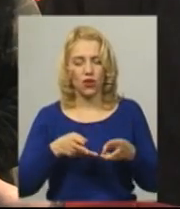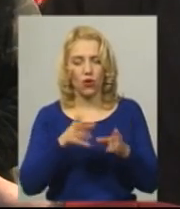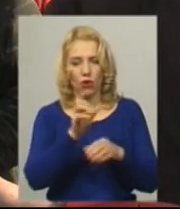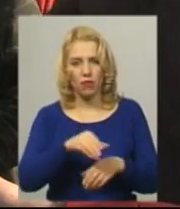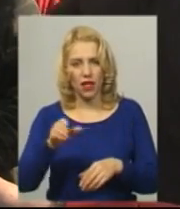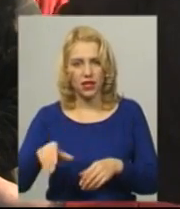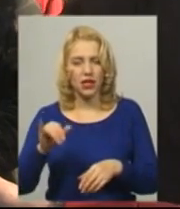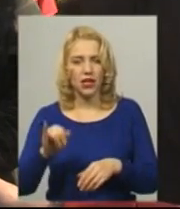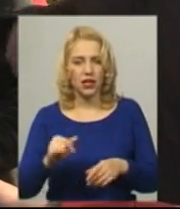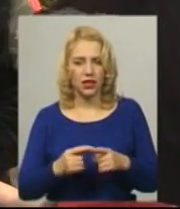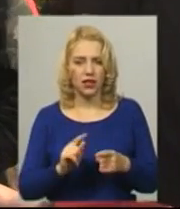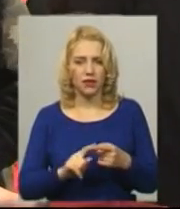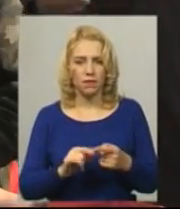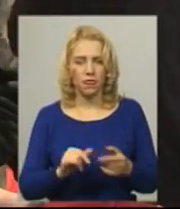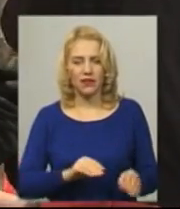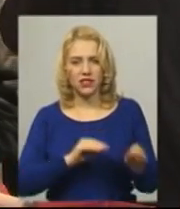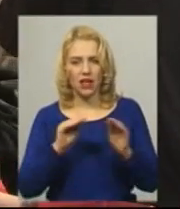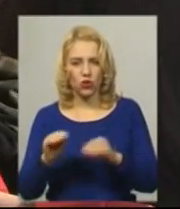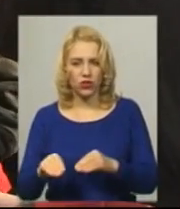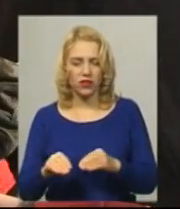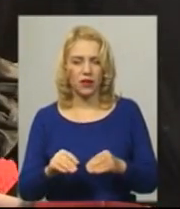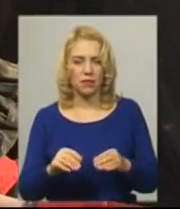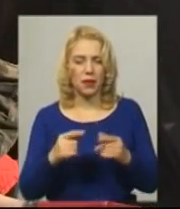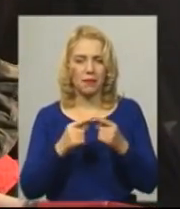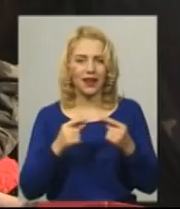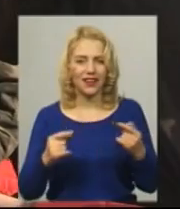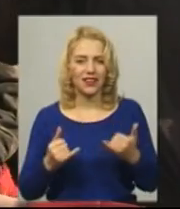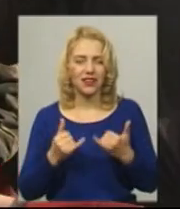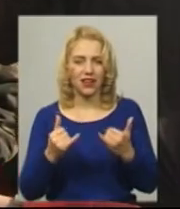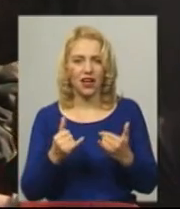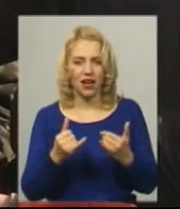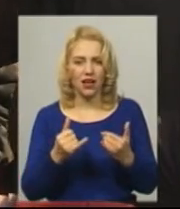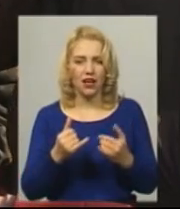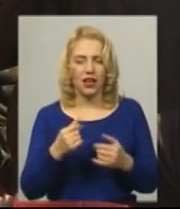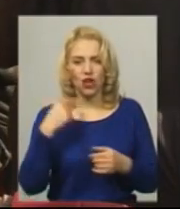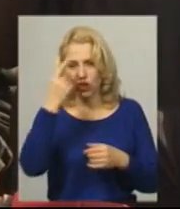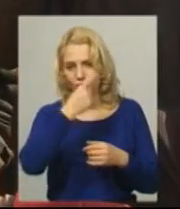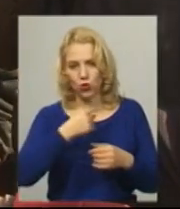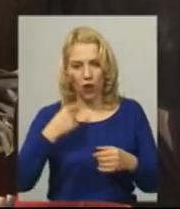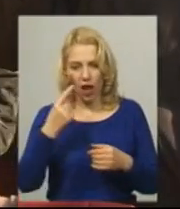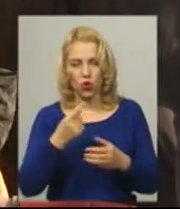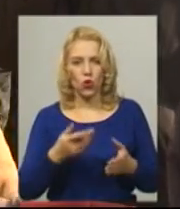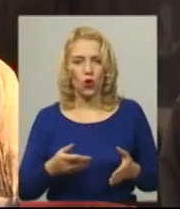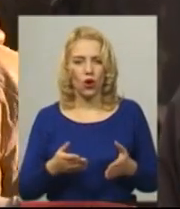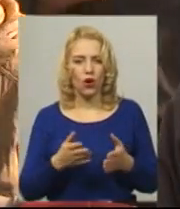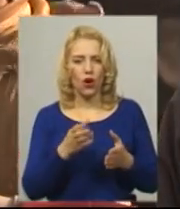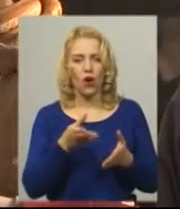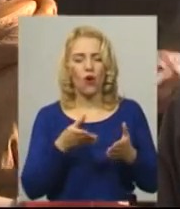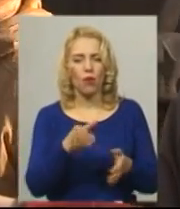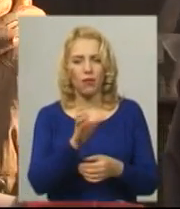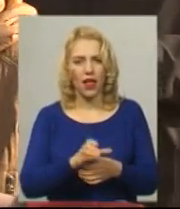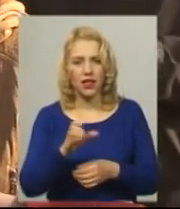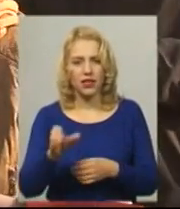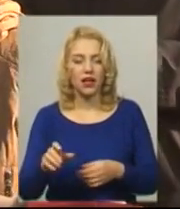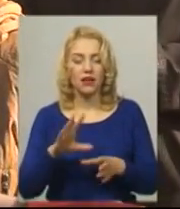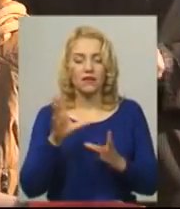нагріву гарячої води і опалення. Тобто всі зауваження, які мала б